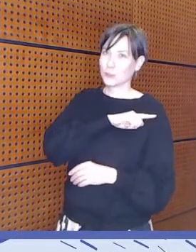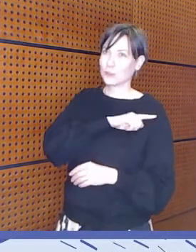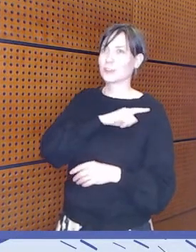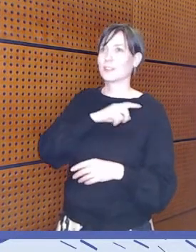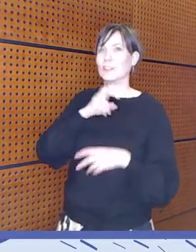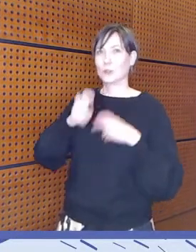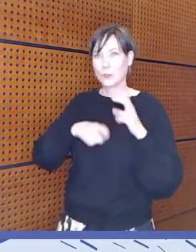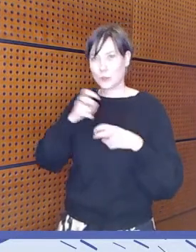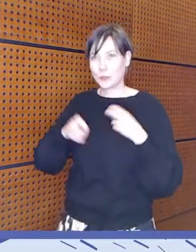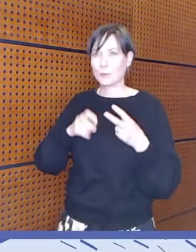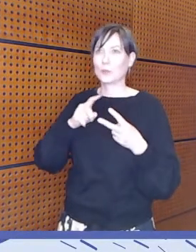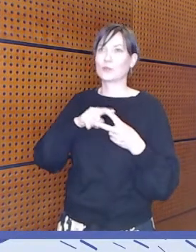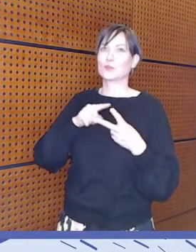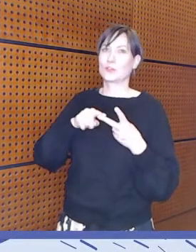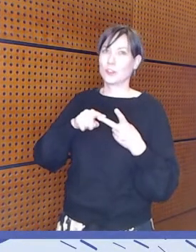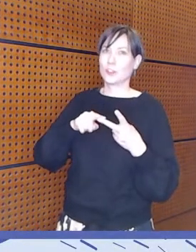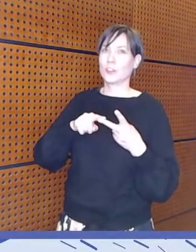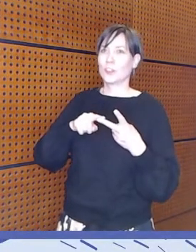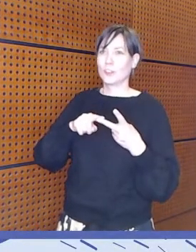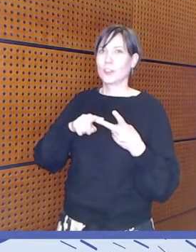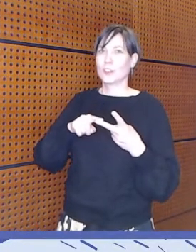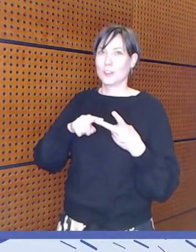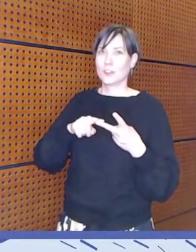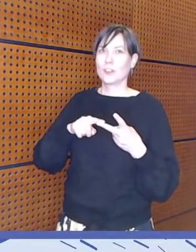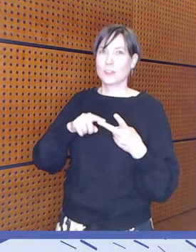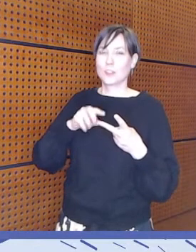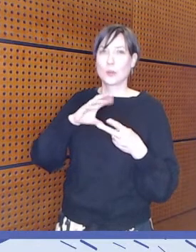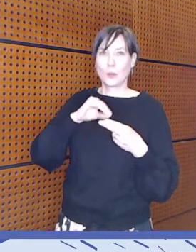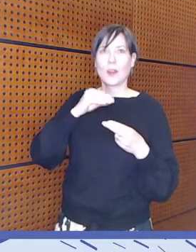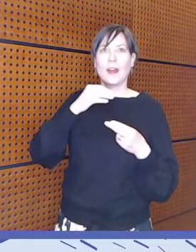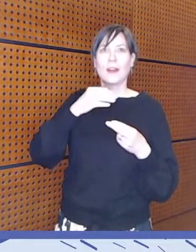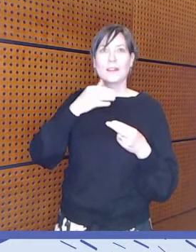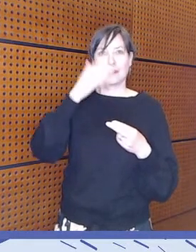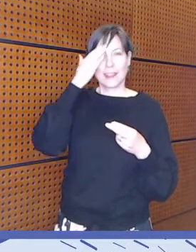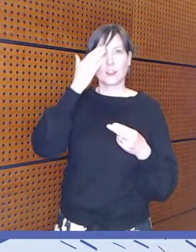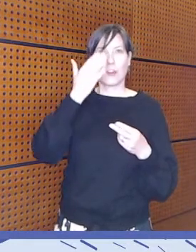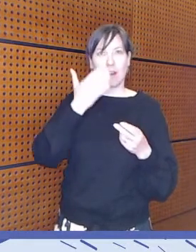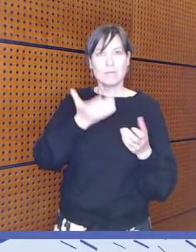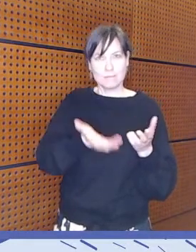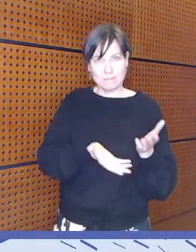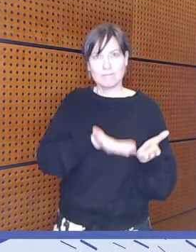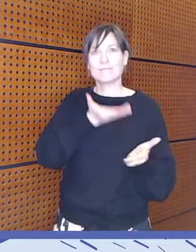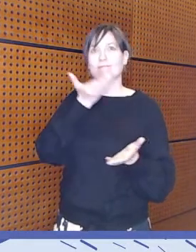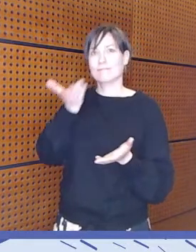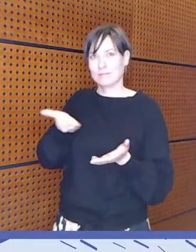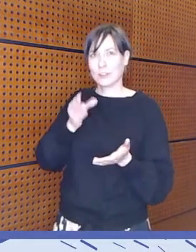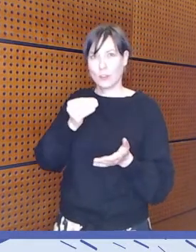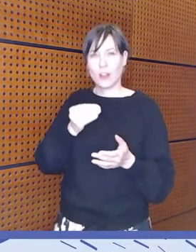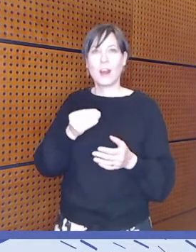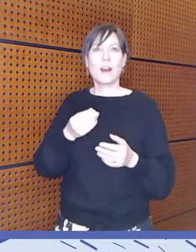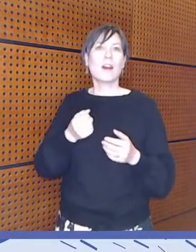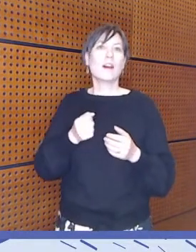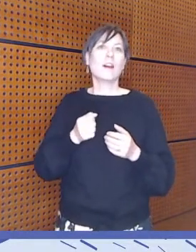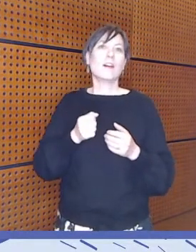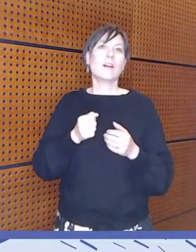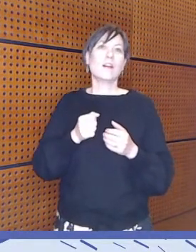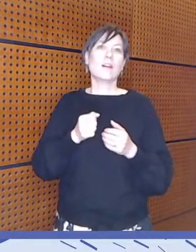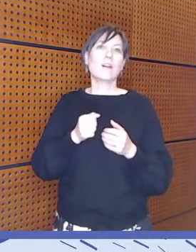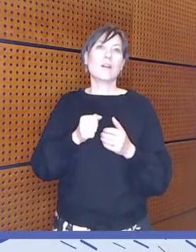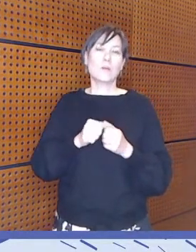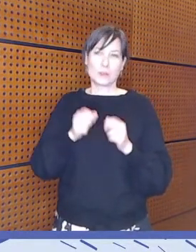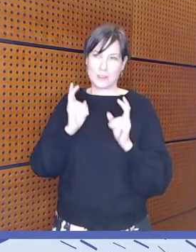kovasti kiehtoisia nostaa esiin. Mutta kyllä mä jotenkin ajattelen, että ihan skomppaan